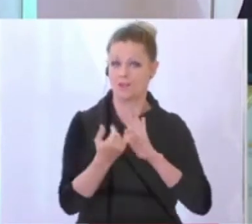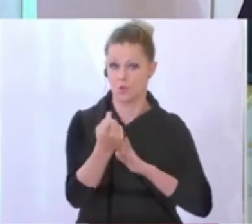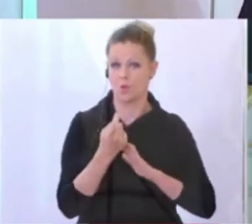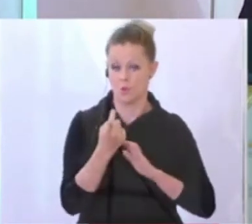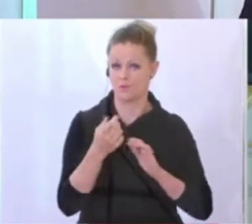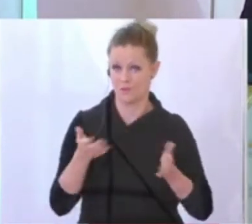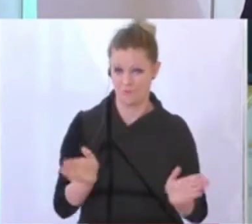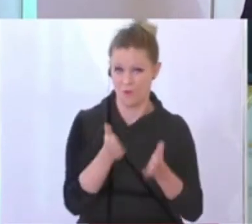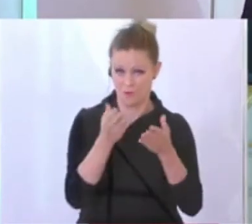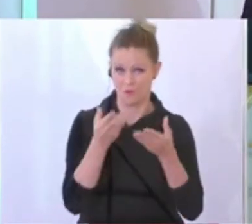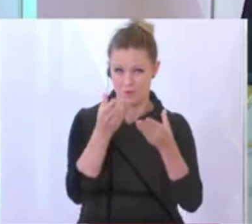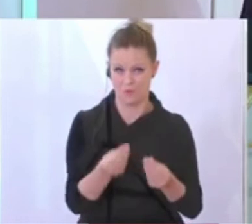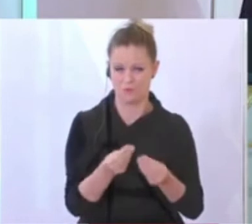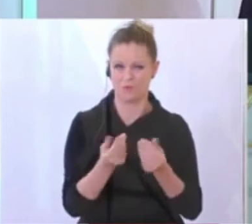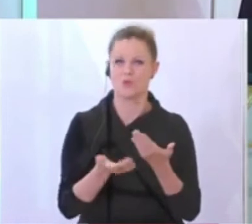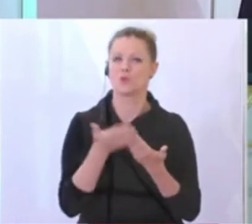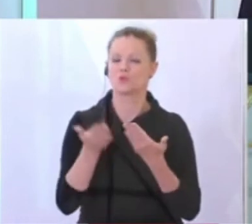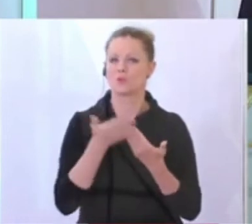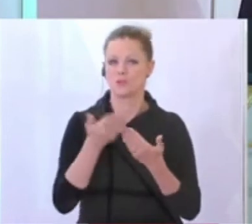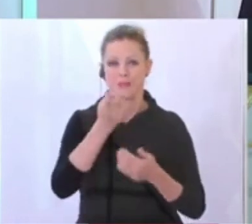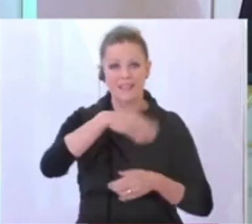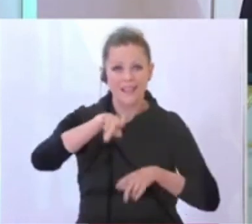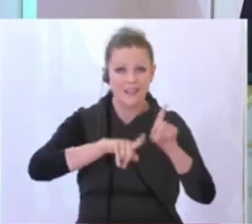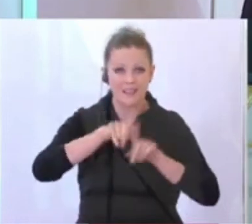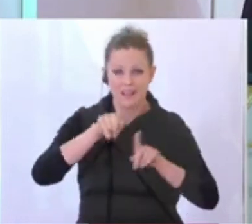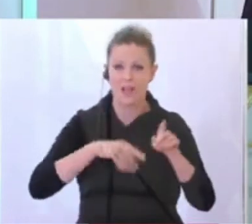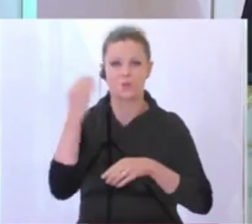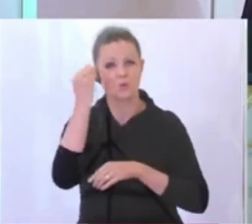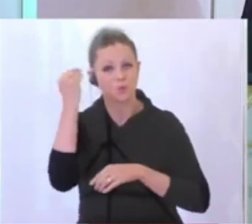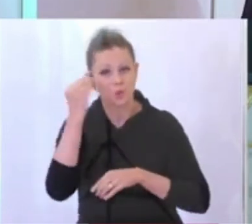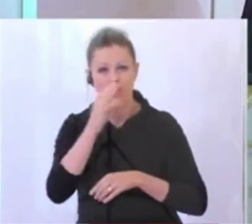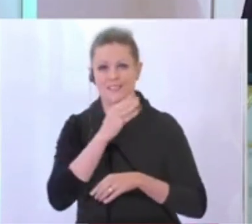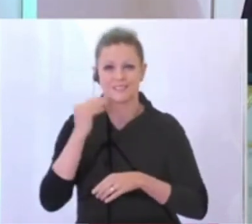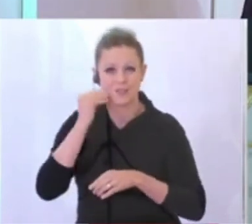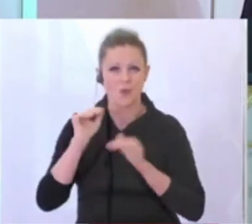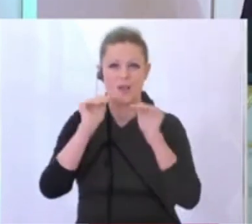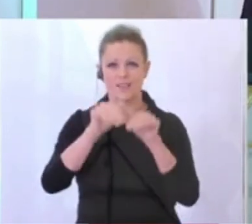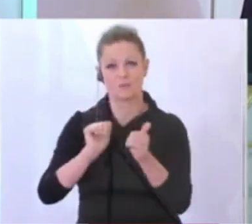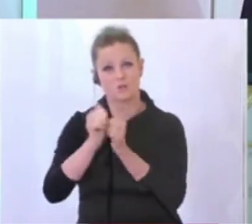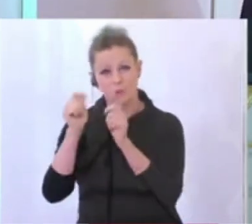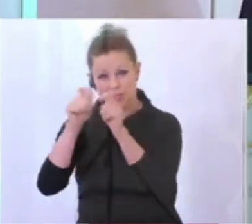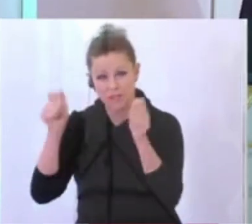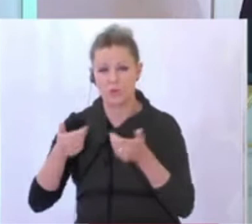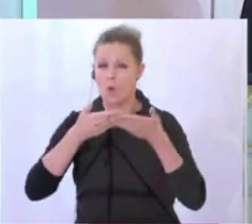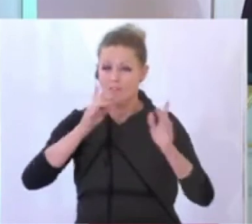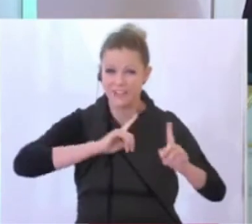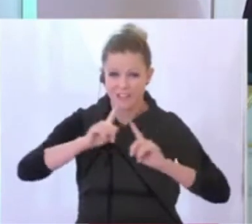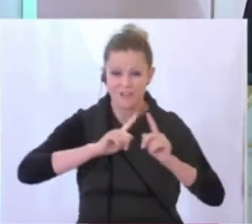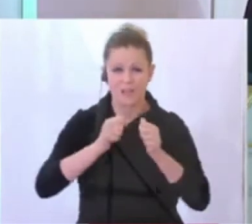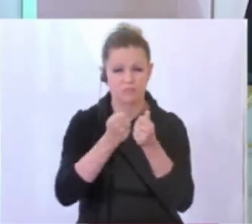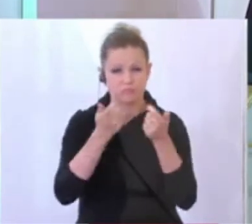sind Einrichtungen von Kindergärten bis über Schulen, Seniorenheime, Sportstätten etc., öffentlichen Verkehr,